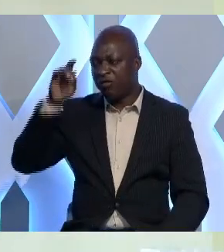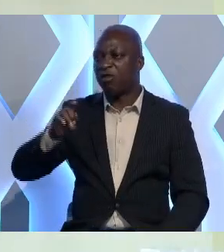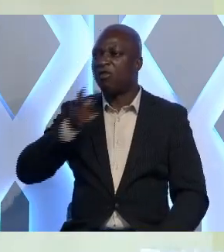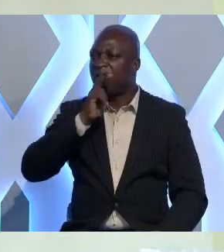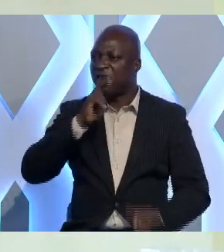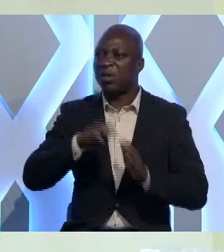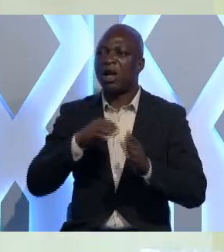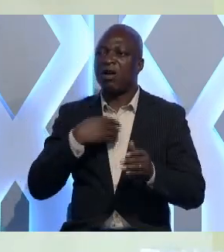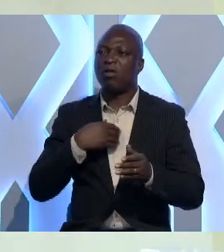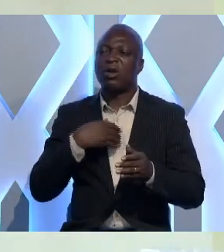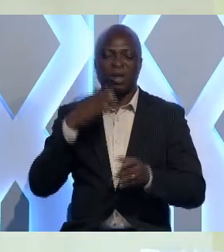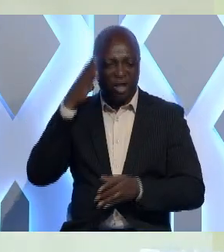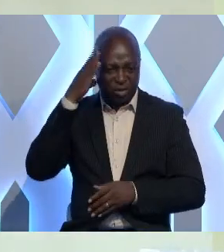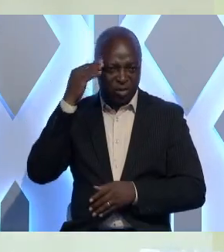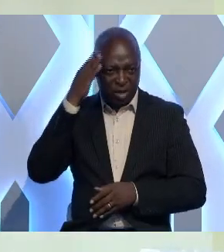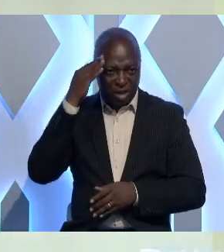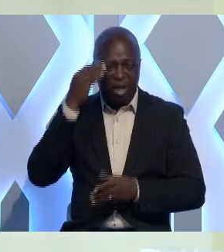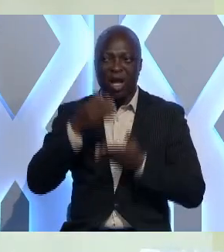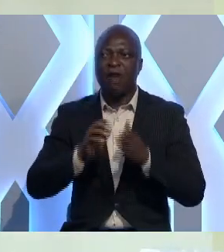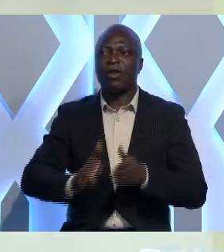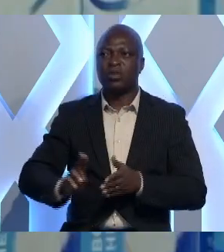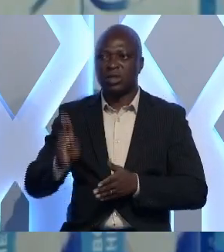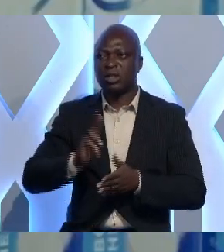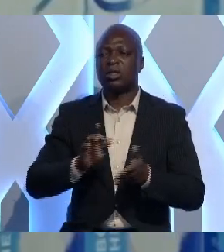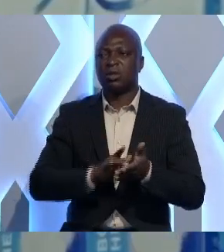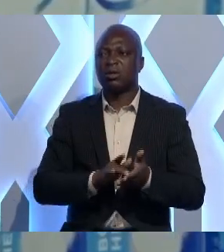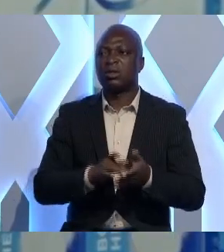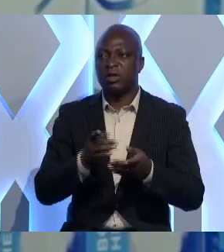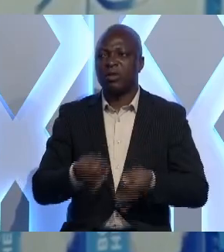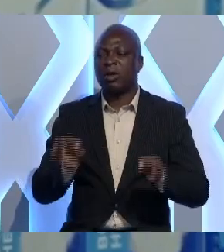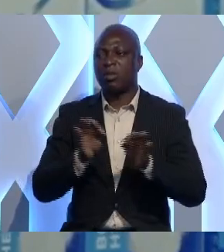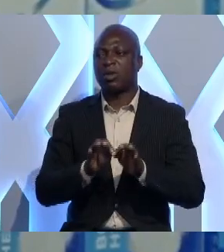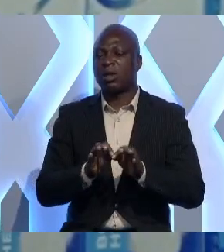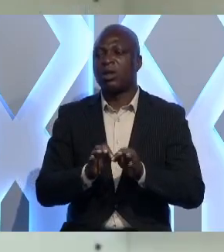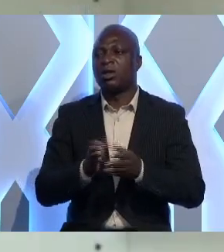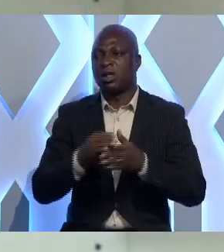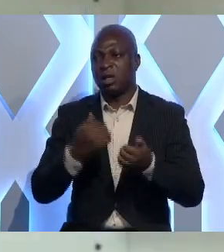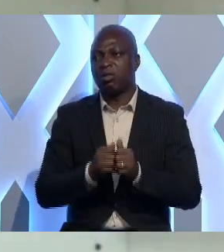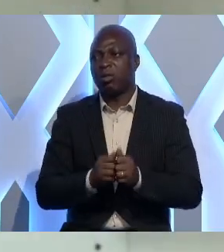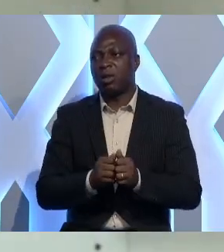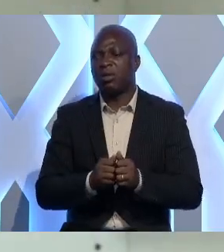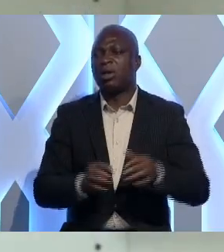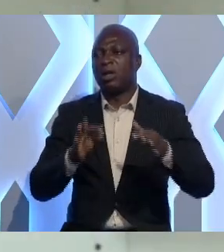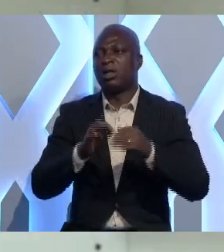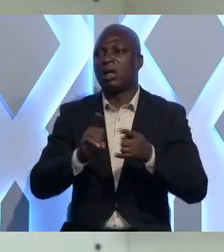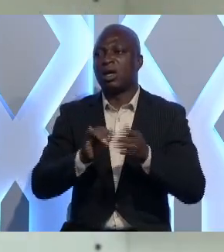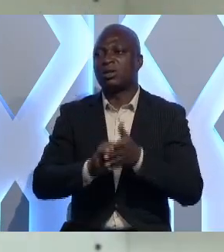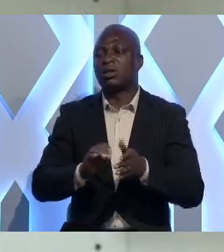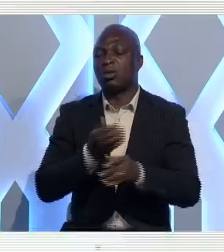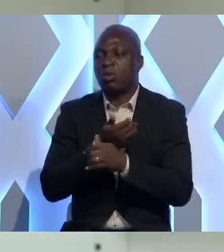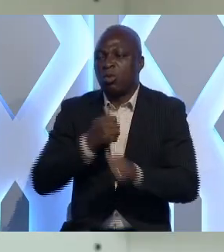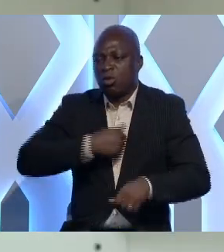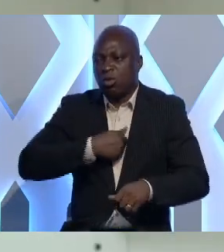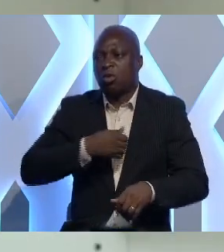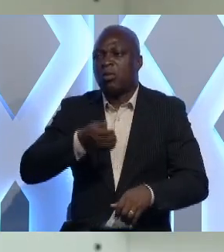avoir un avis expérimenté avant d'utiliser des médicaments. C'est très important. Il y a des risques liés à l'automédication.